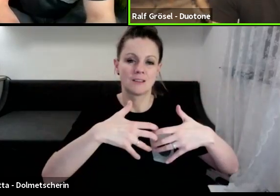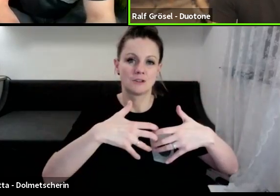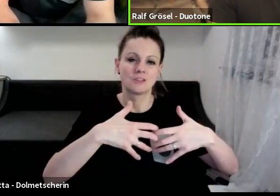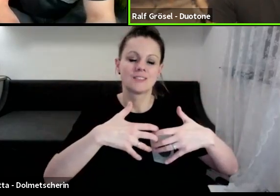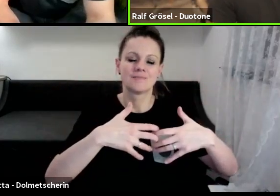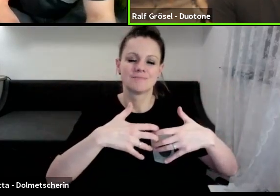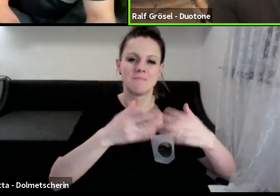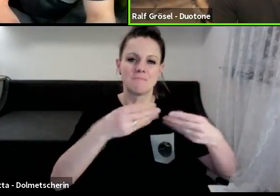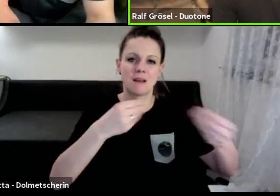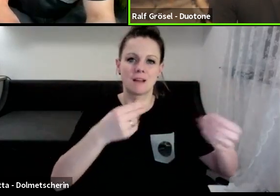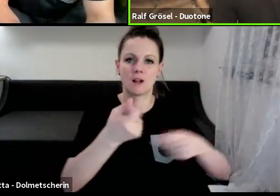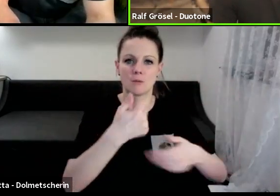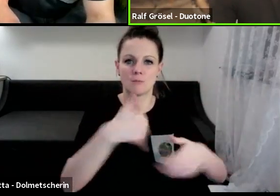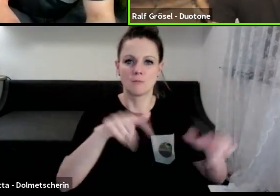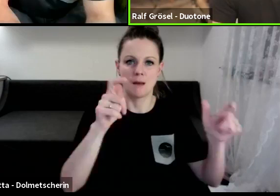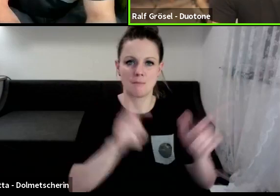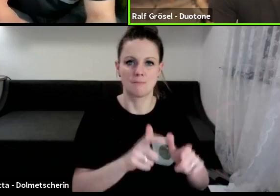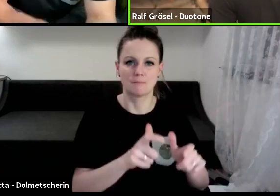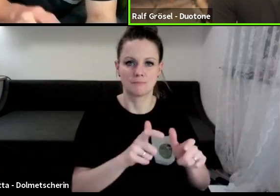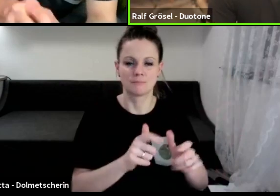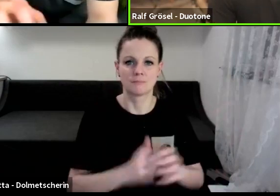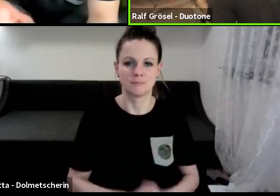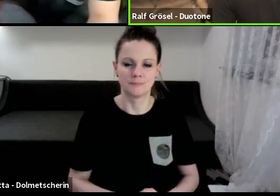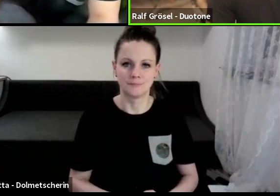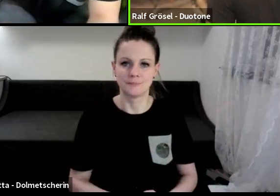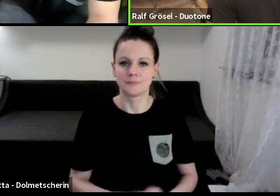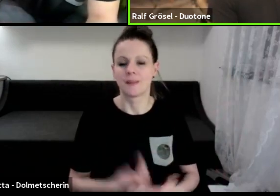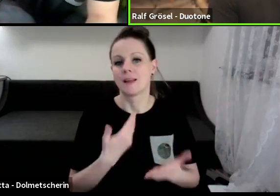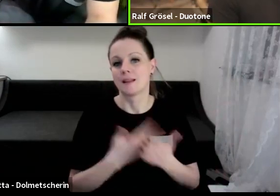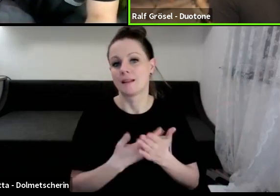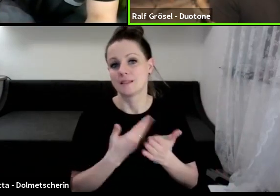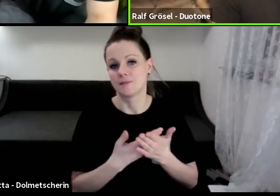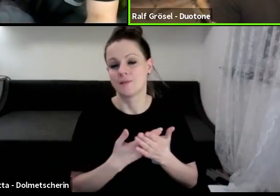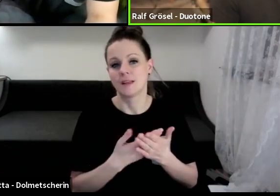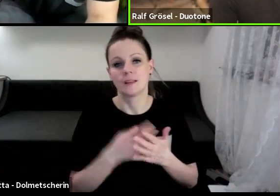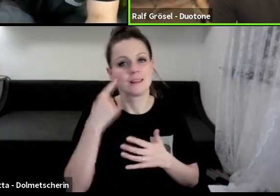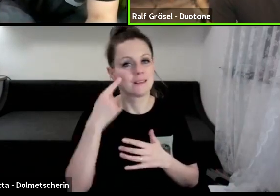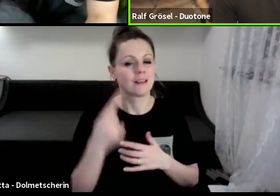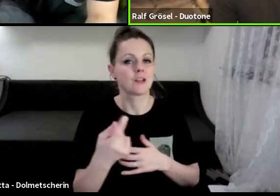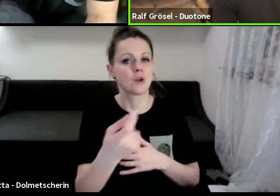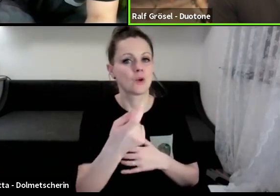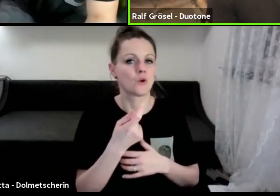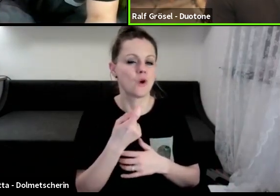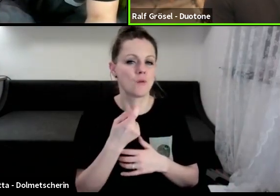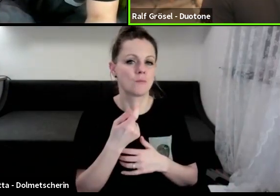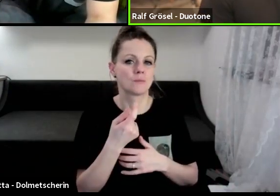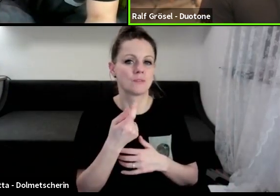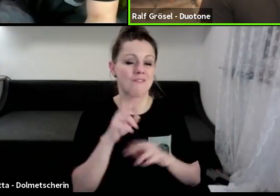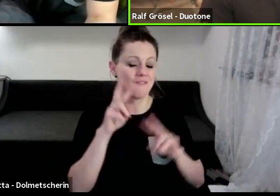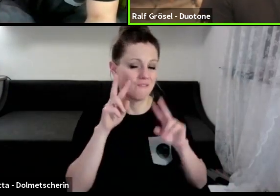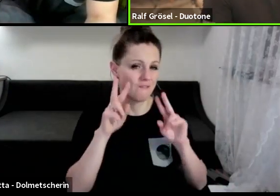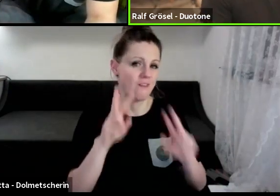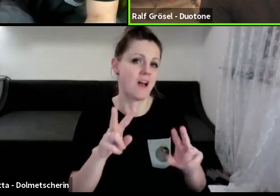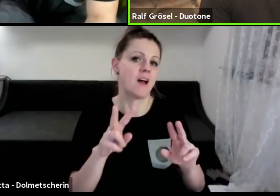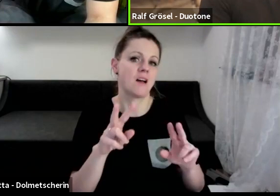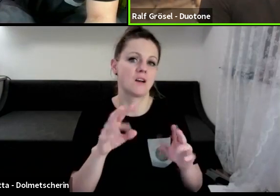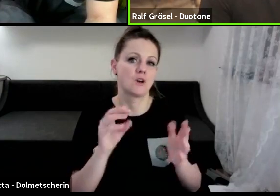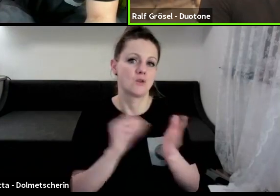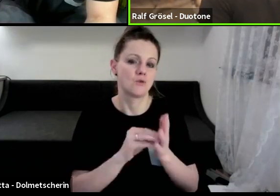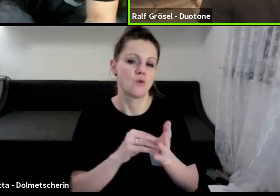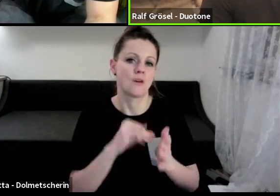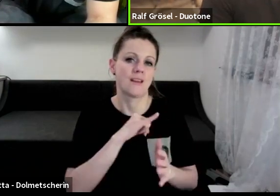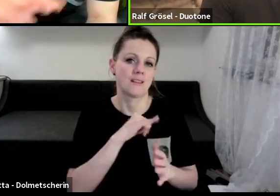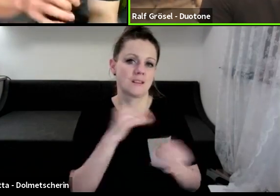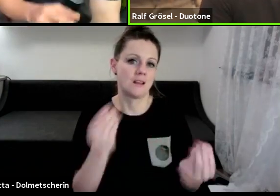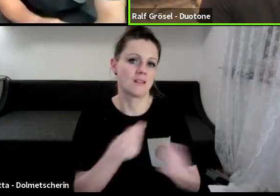einfach aufgrund des Volumes. Also die Frage ist, wir werden definitiv noch wirklich interessante Dinge in der nächsten Zeit.